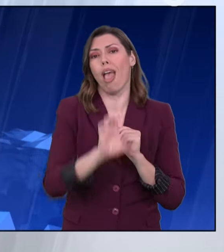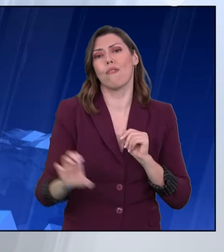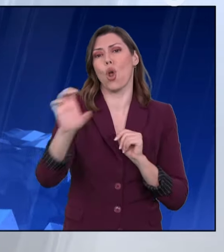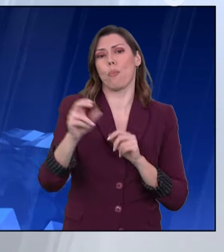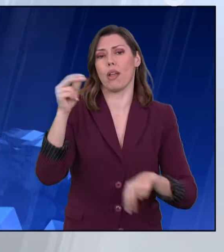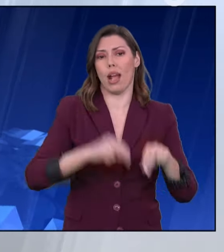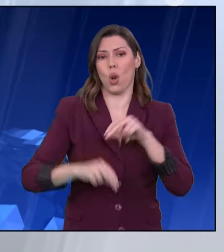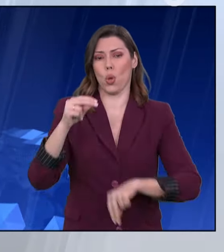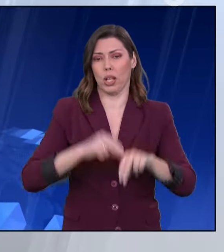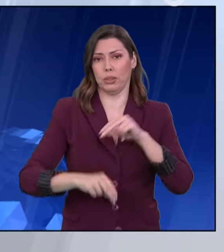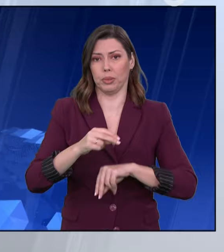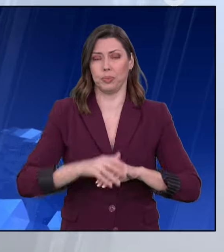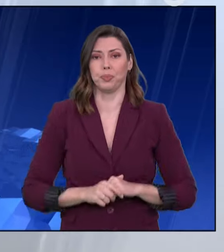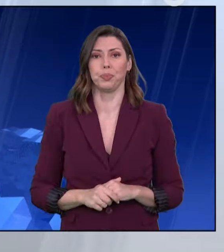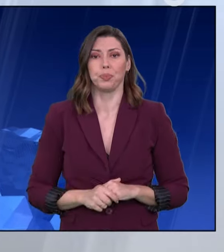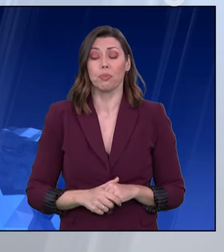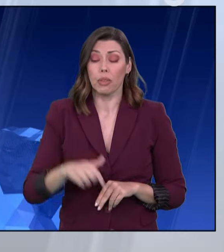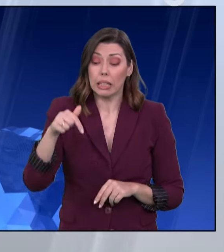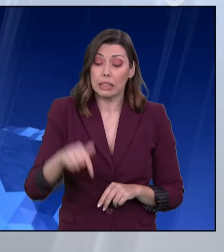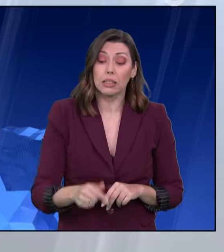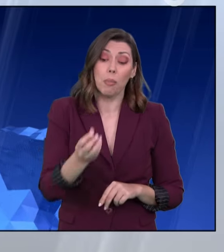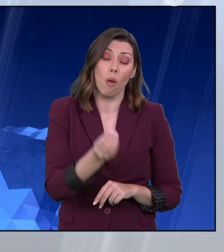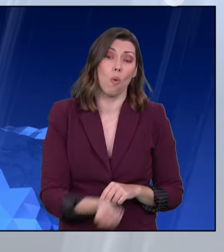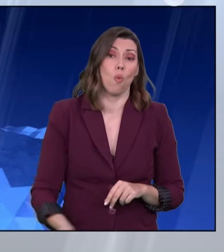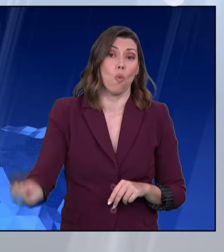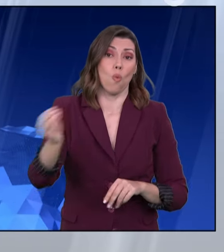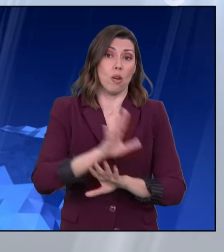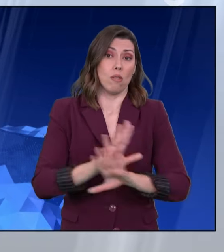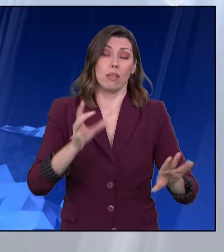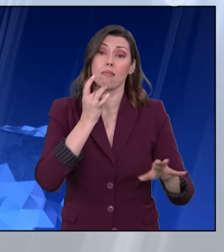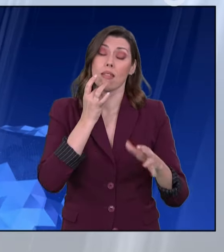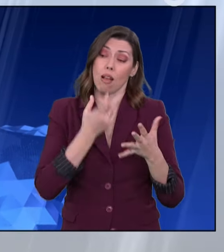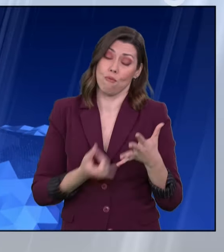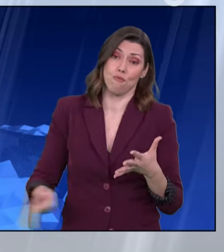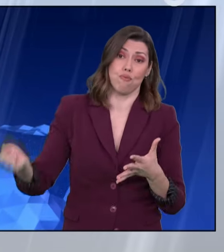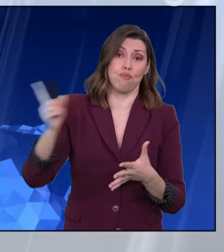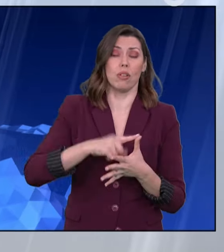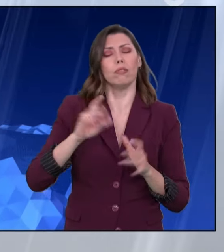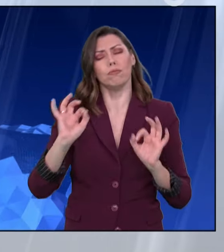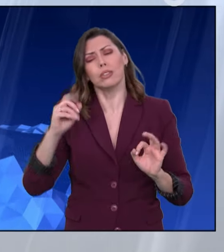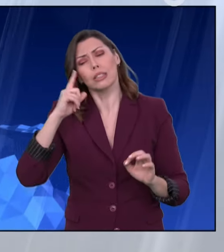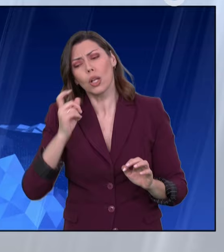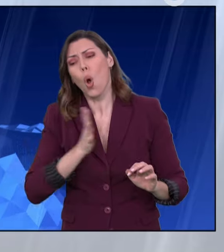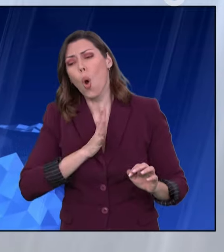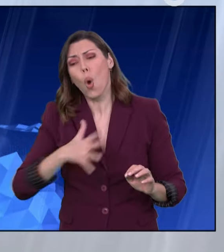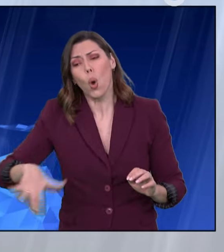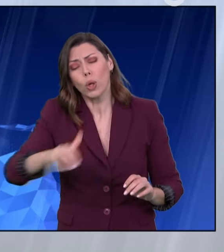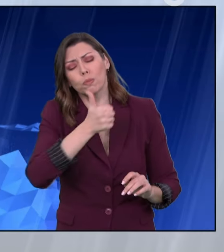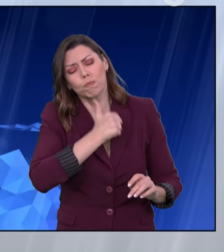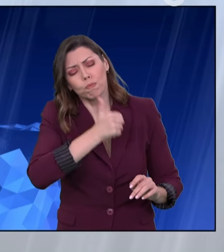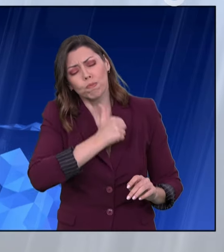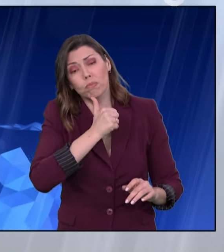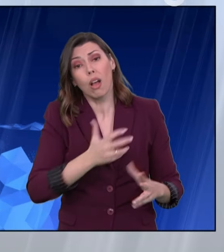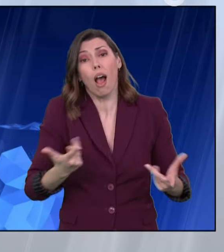Σκληραίναμε και σήμερα τη στάση μας. Ναξι, ξέρουμε ότι έχουμε κουράσει στους πολίτες τώρα που κάνουν αυτή την παράκαμψη. Αλλά και εμείς δεν έχουμε άλλο τρόπο να διαμαρτυρηθούμε.